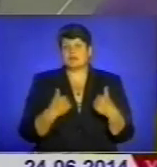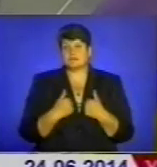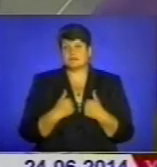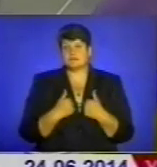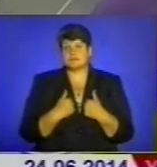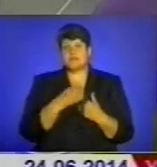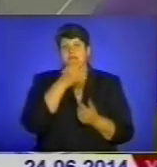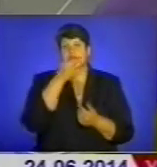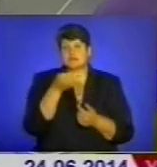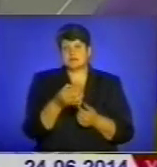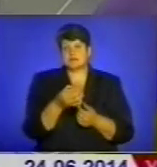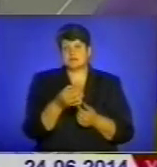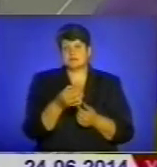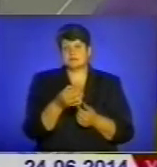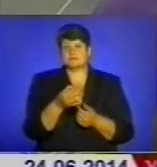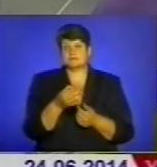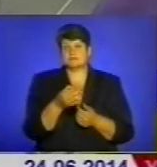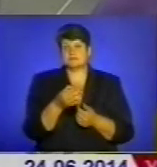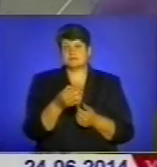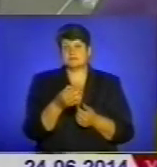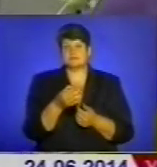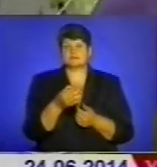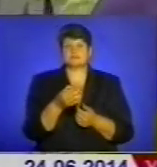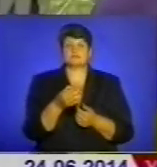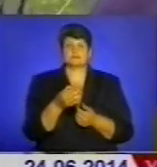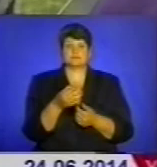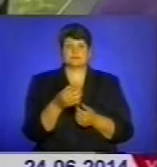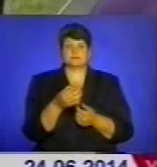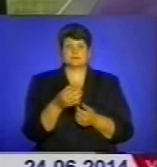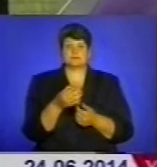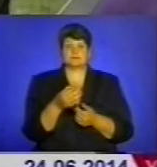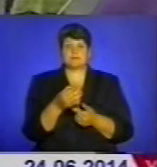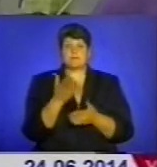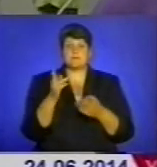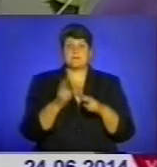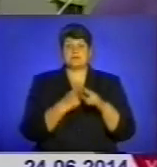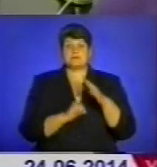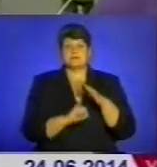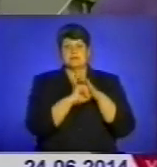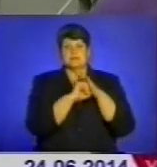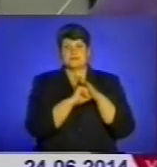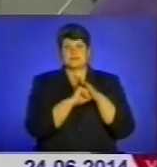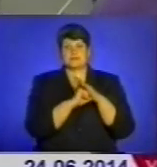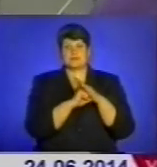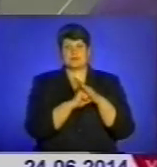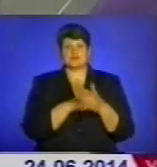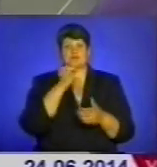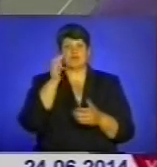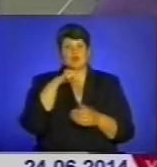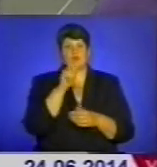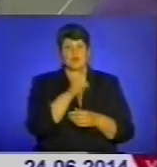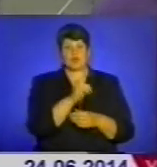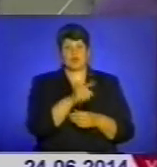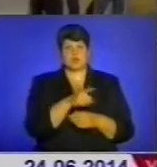Я сказати, безпідставно звинуватити в когось я не можу, я не маю